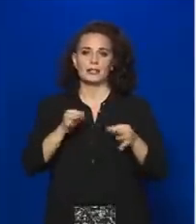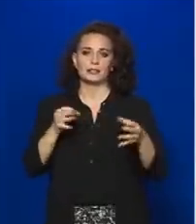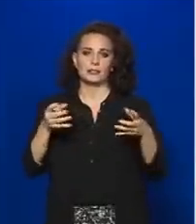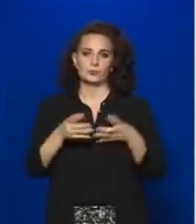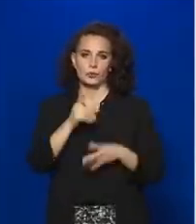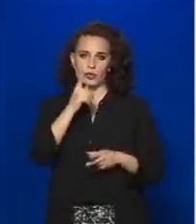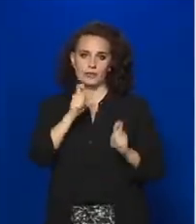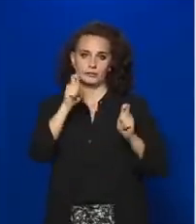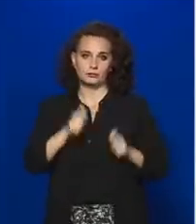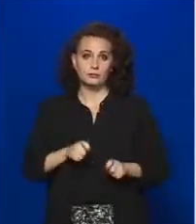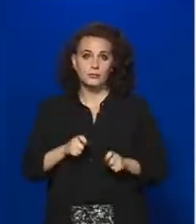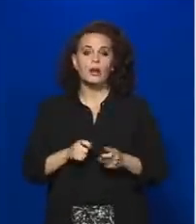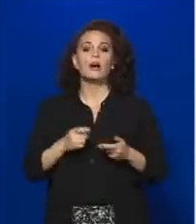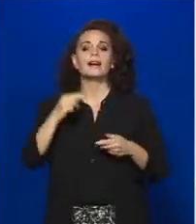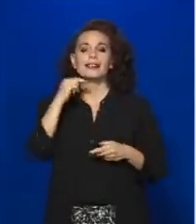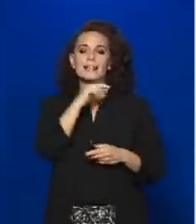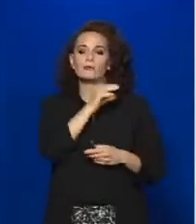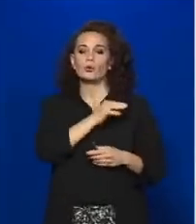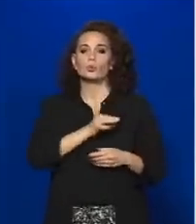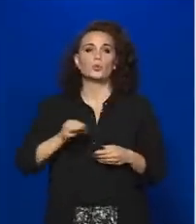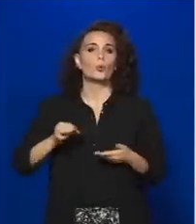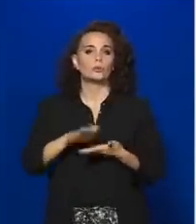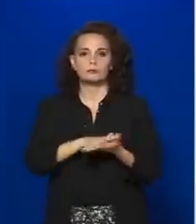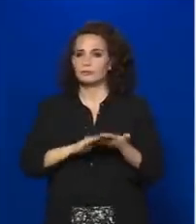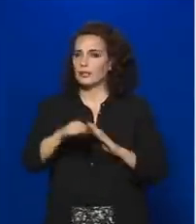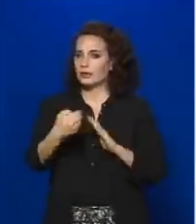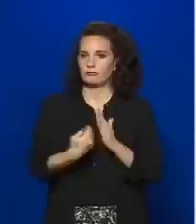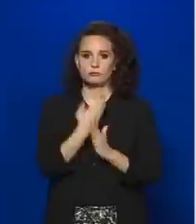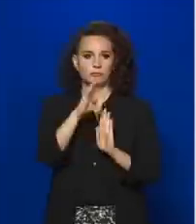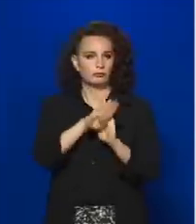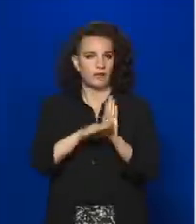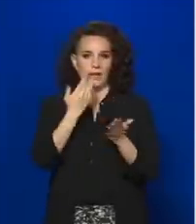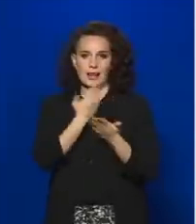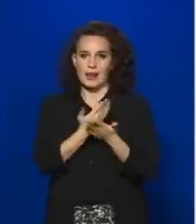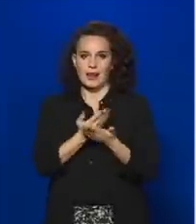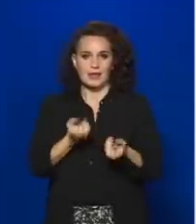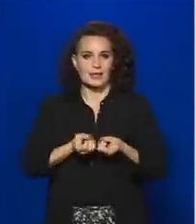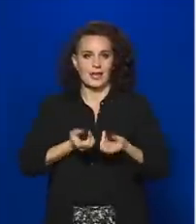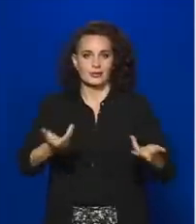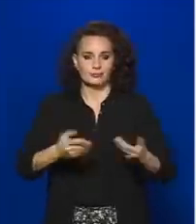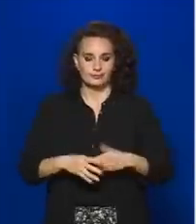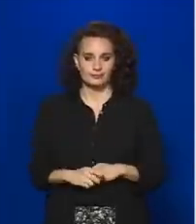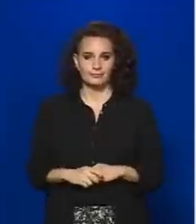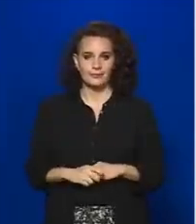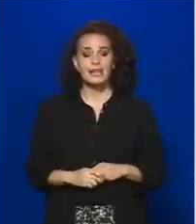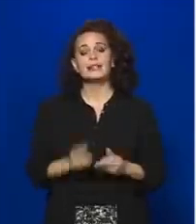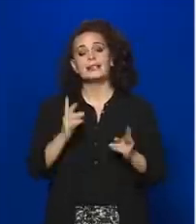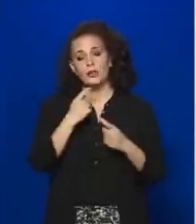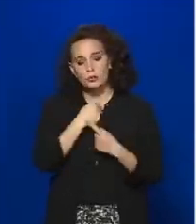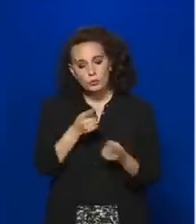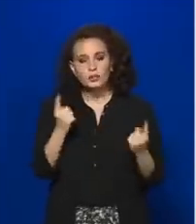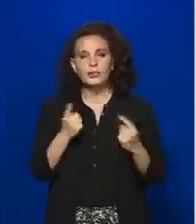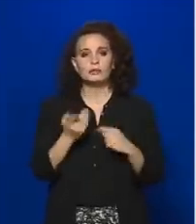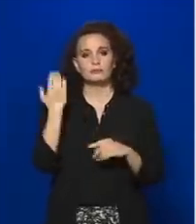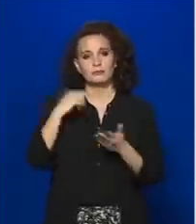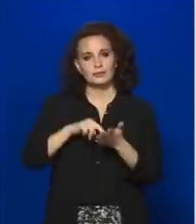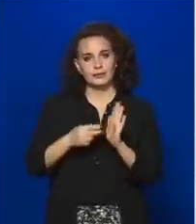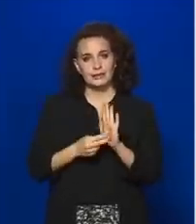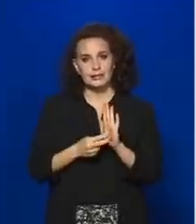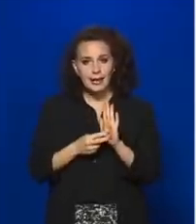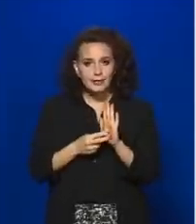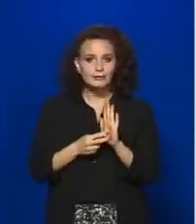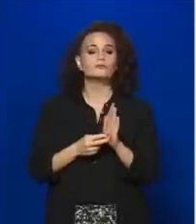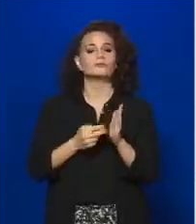hétfőtől milyen új szabályok lépjenek Budapesten életbe. Azt tudjuk tehát mondani, hogy a korábbi terveknek megfelelően két hétre hoztunk